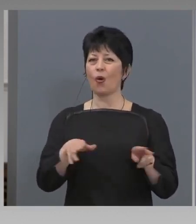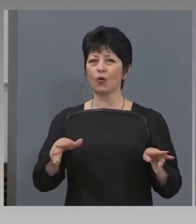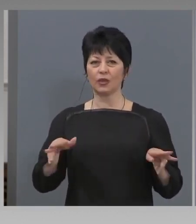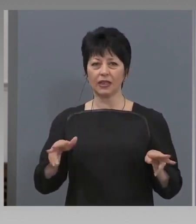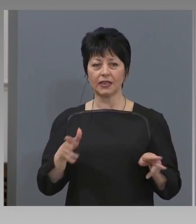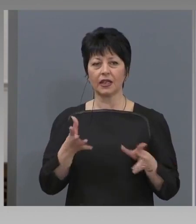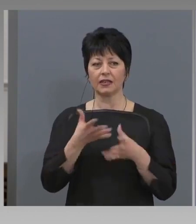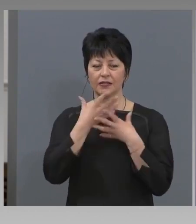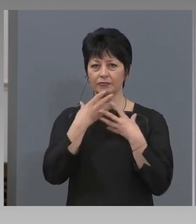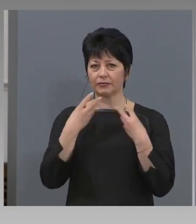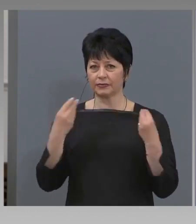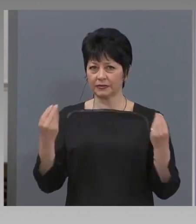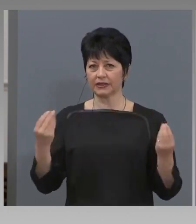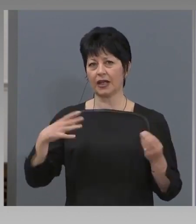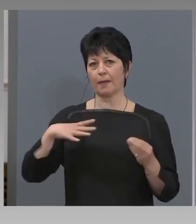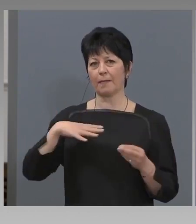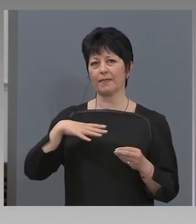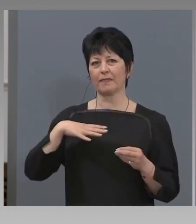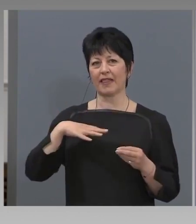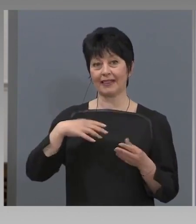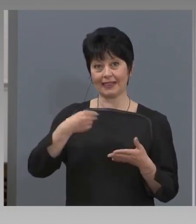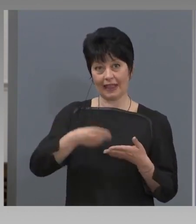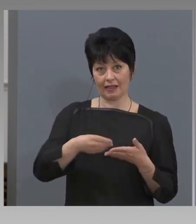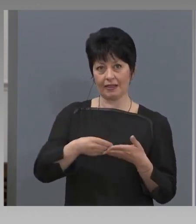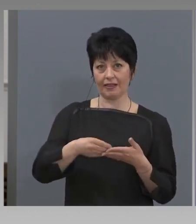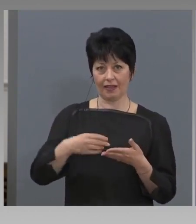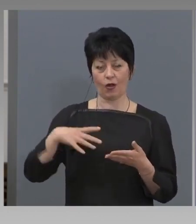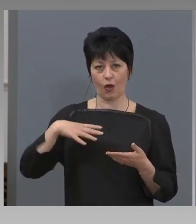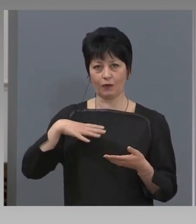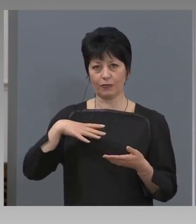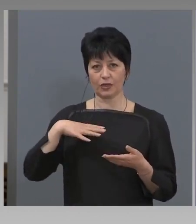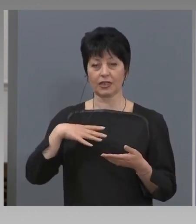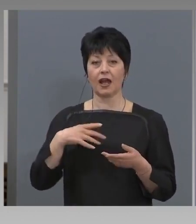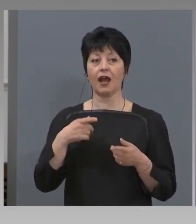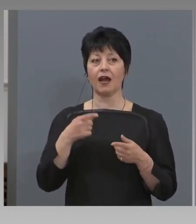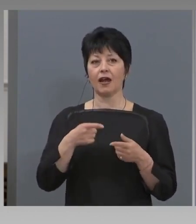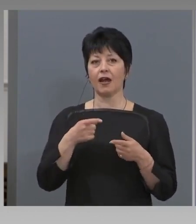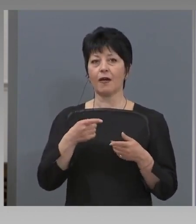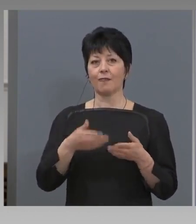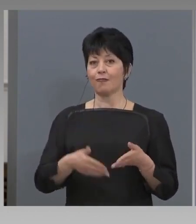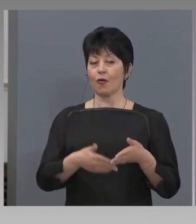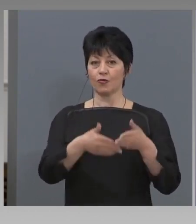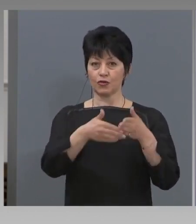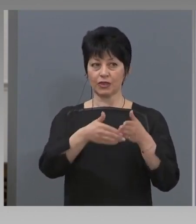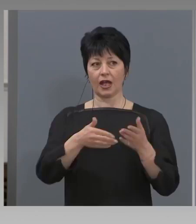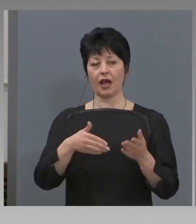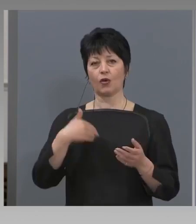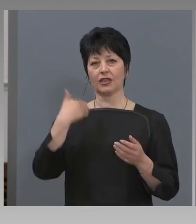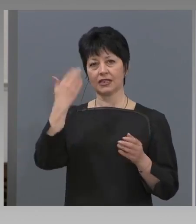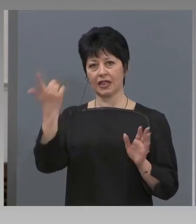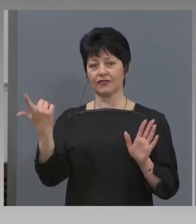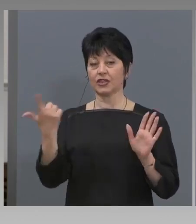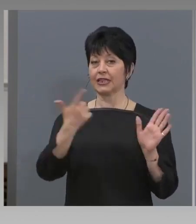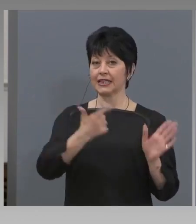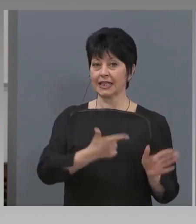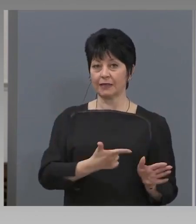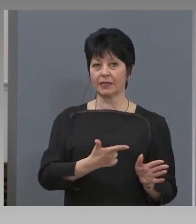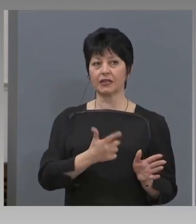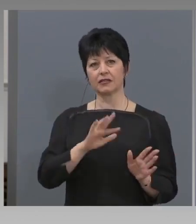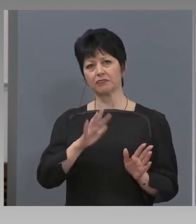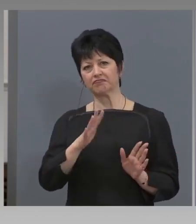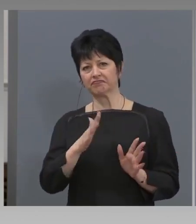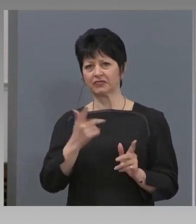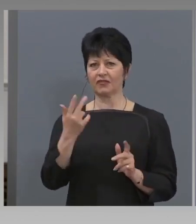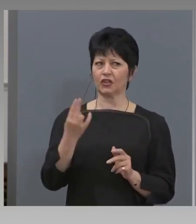изчерпели възможността за платен отпуск. Помощта ще бъде налична още от следващата седмица. Най-късно от